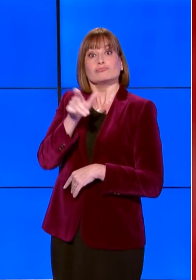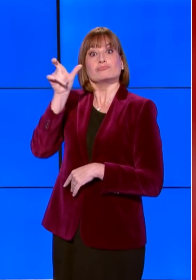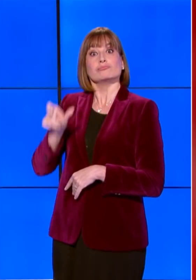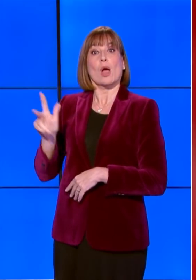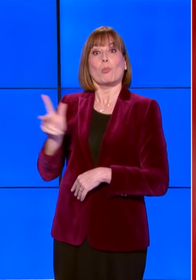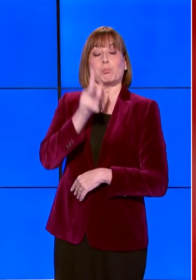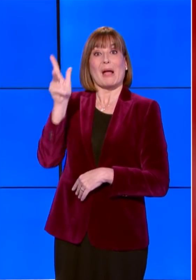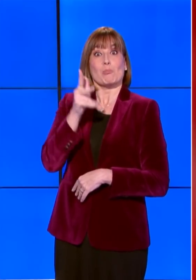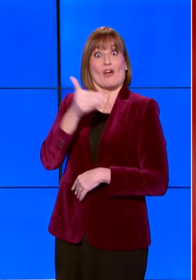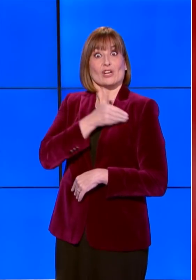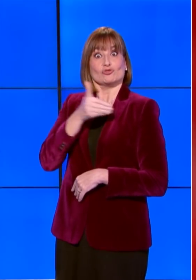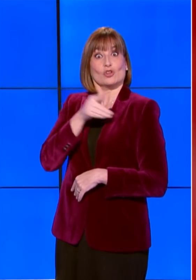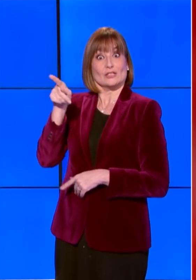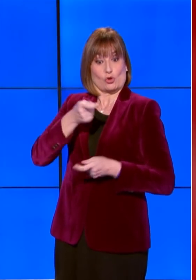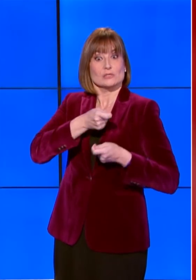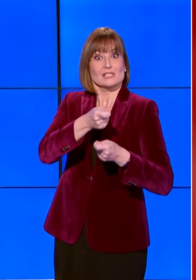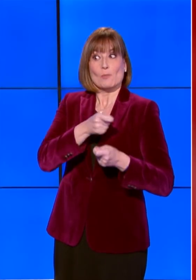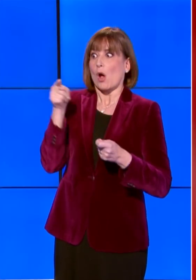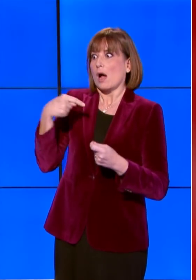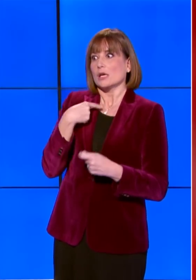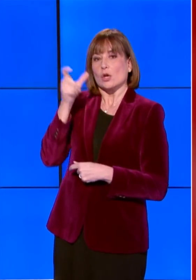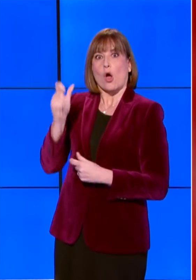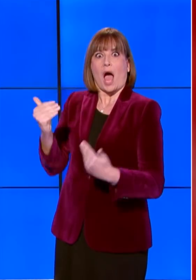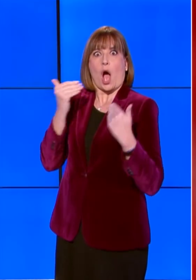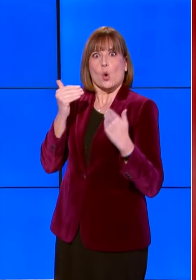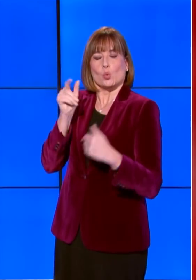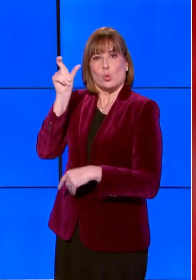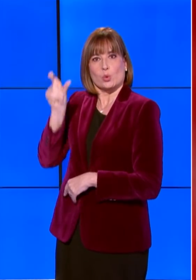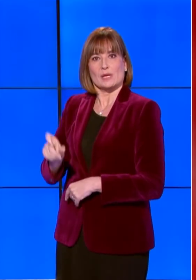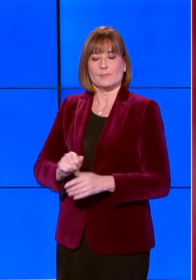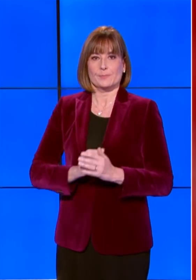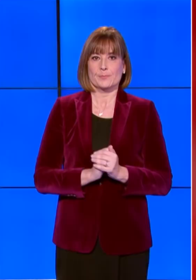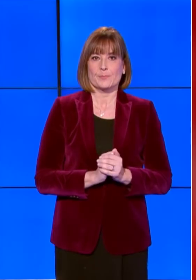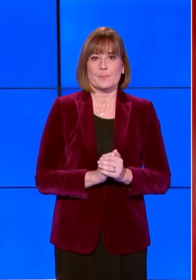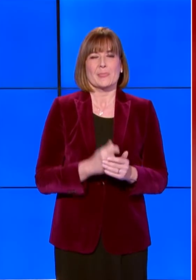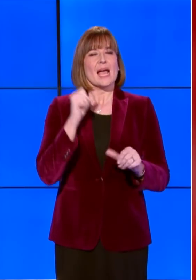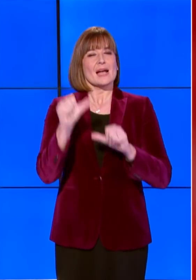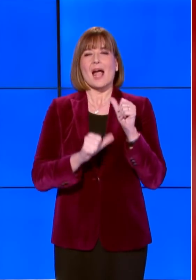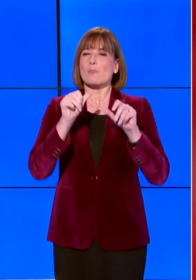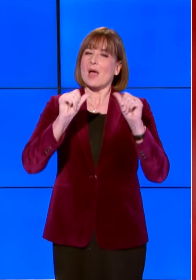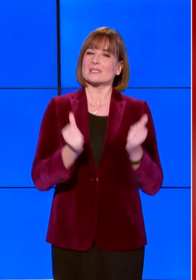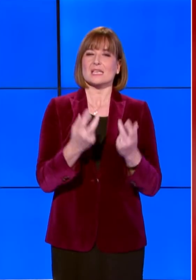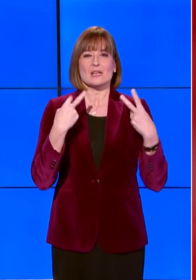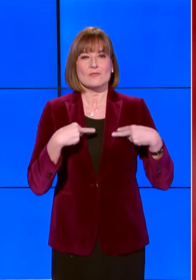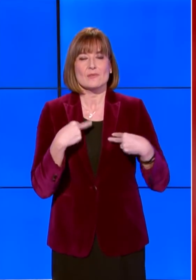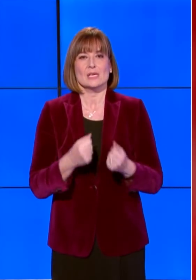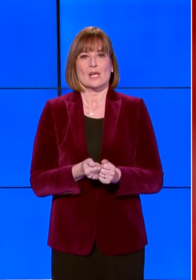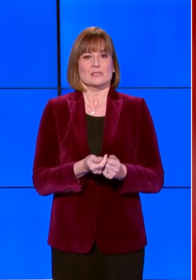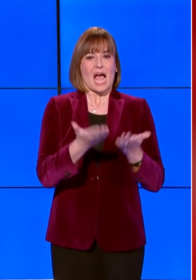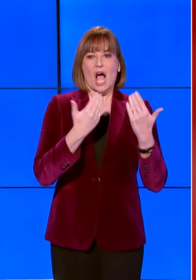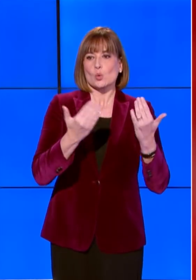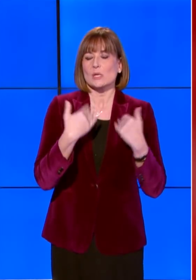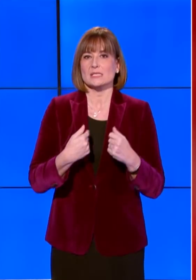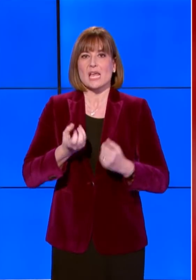Francesco, al quale rivolgo gli auguri più fervidi. Cambiano gli stili di vita, i consumi, i